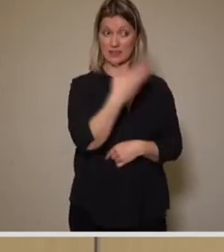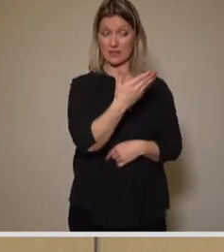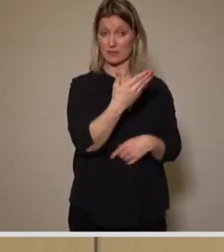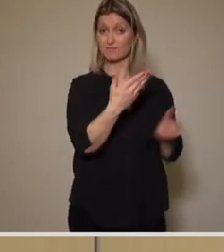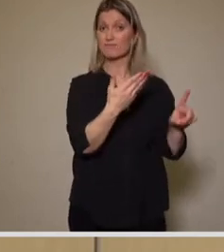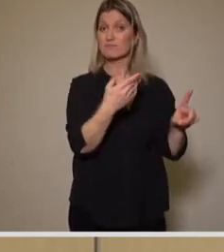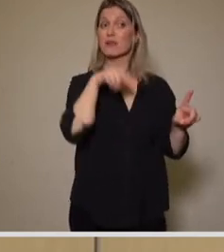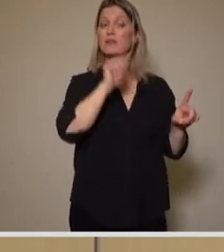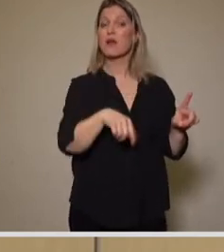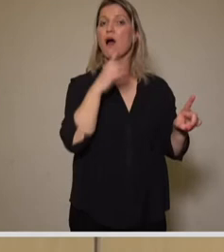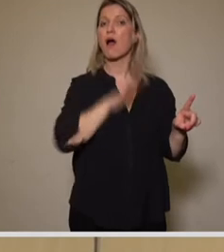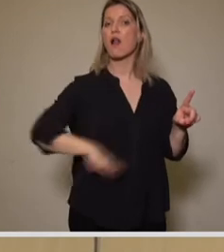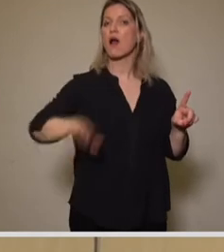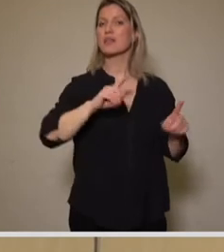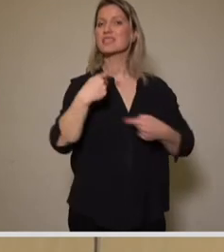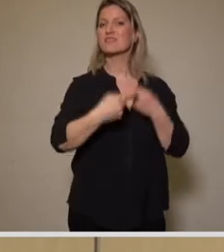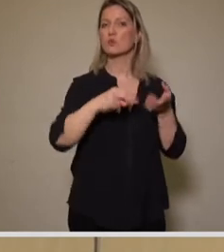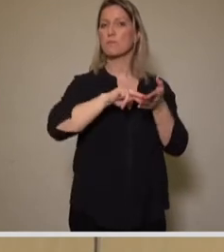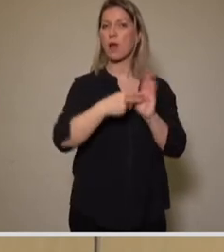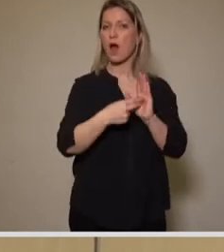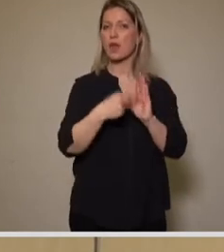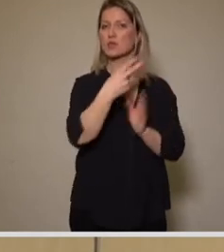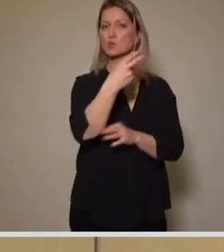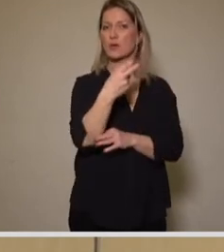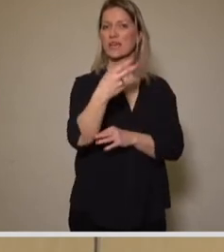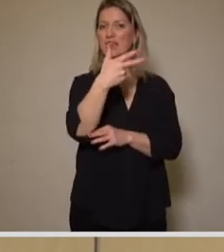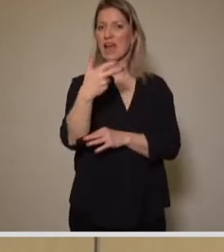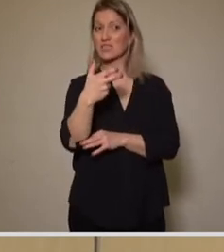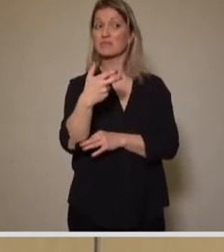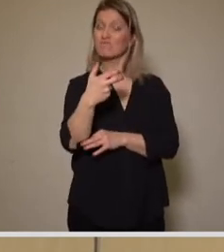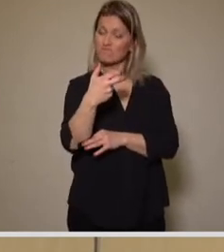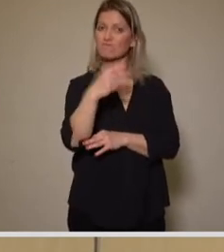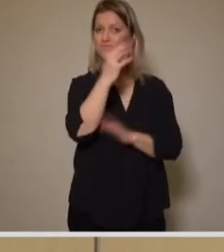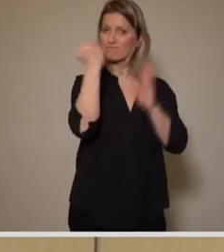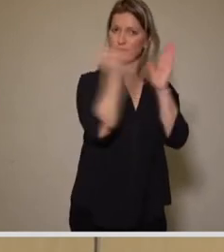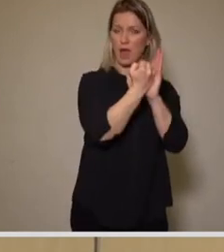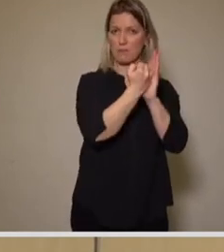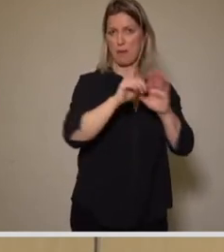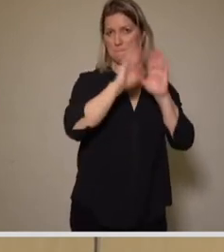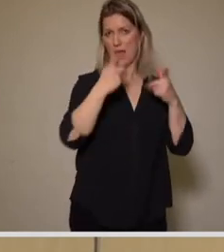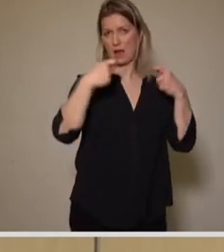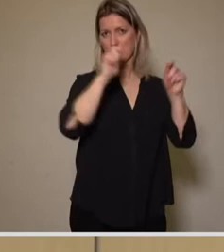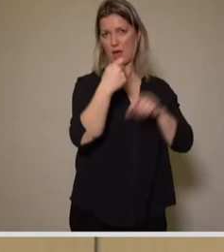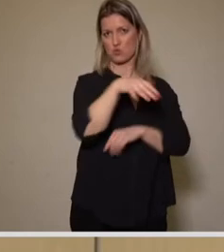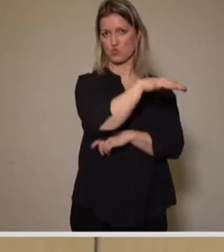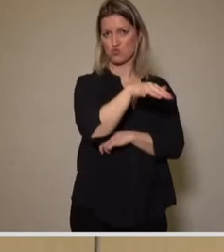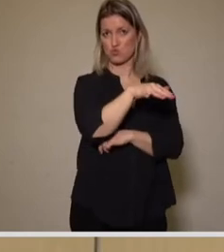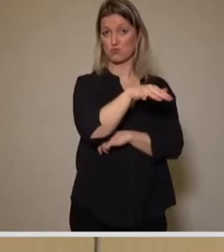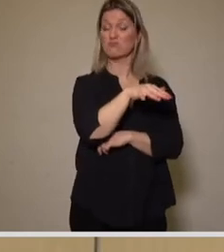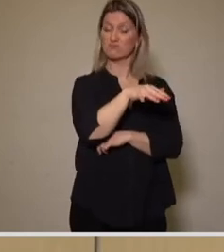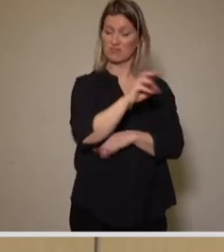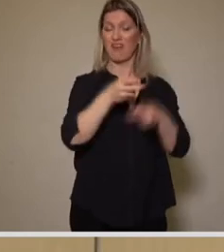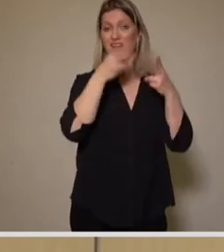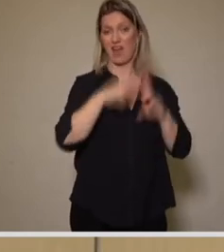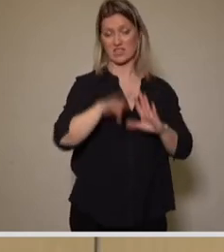geltenden Landesentwicklungsplan Sachsen als Bergbaugebiet festgeschrieben ist. Der gilt als Rechtsverordnung